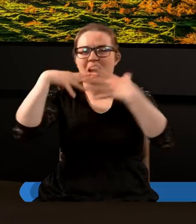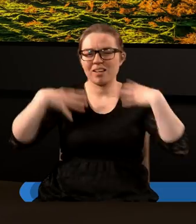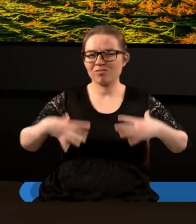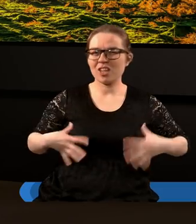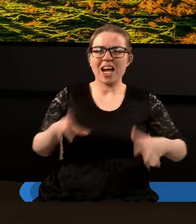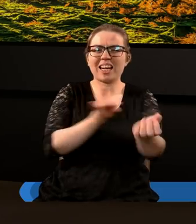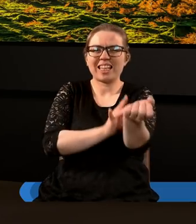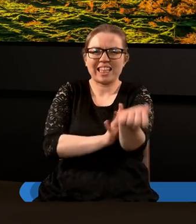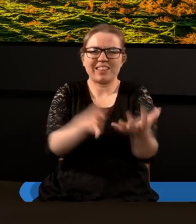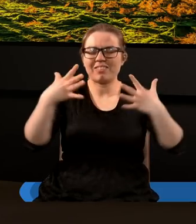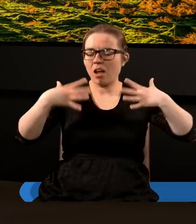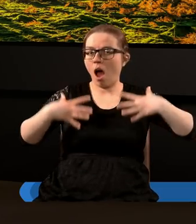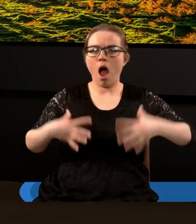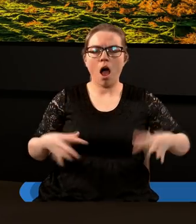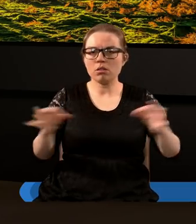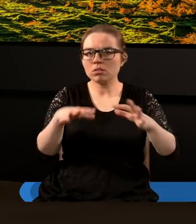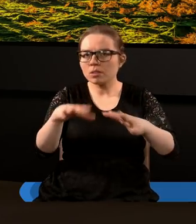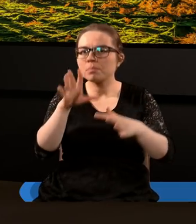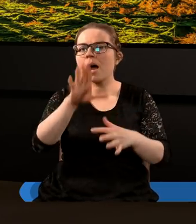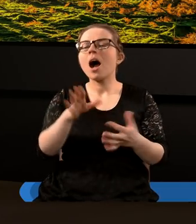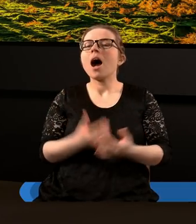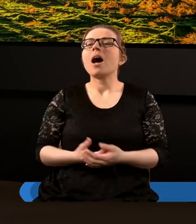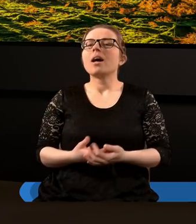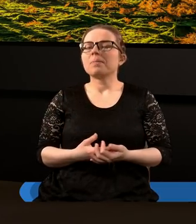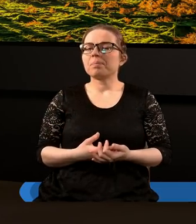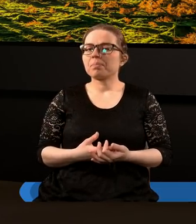Kościół odstępczy, tak, walczy właśnie z tym Kościołem,